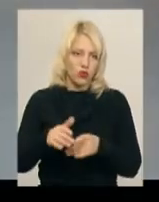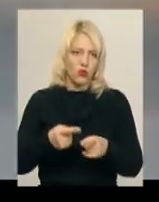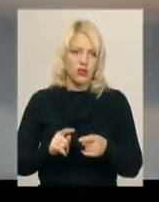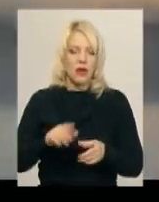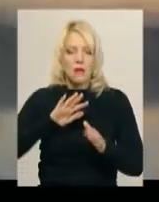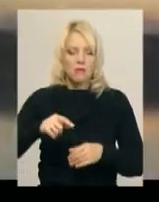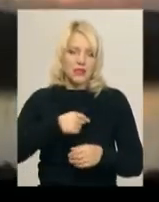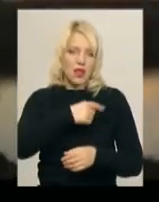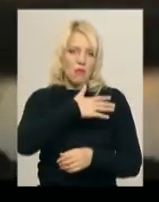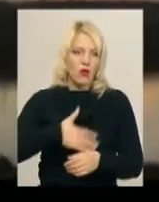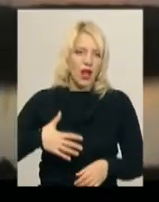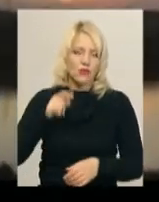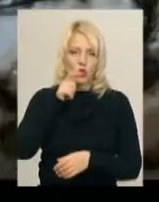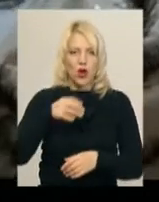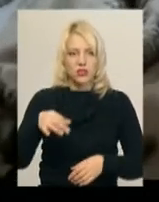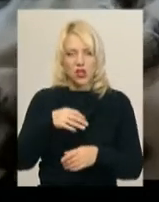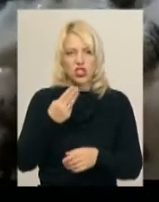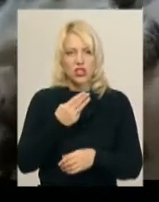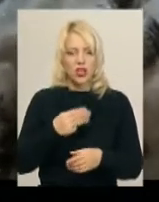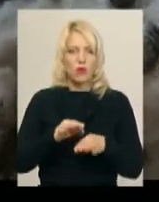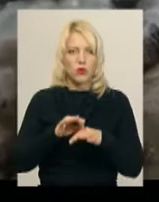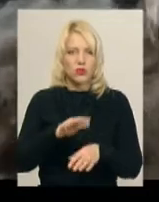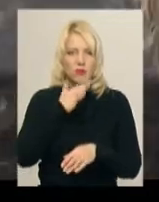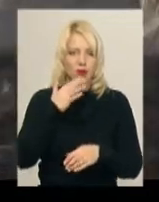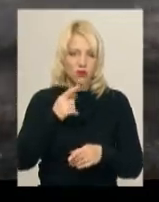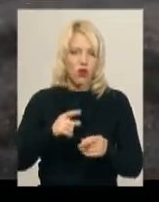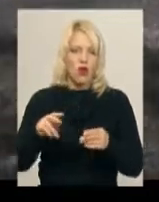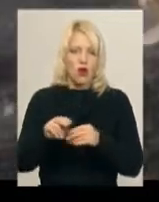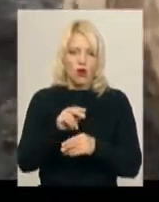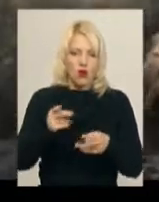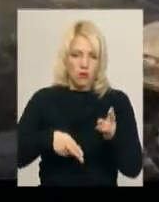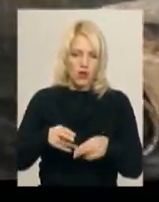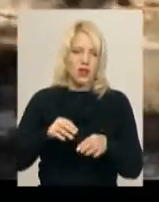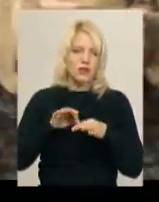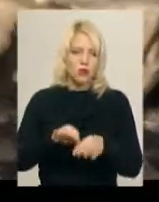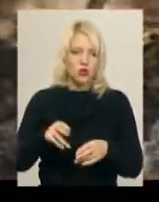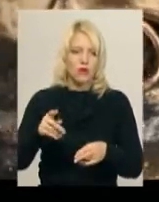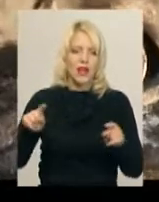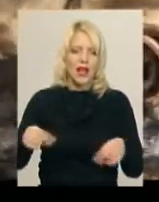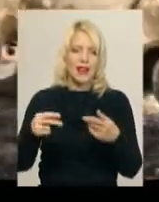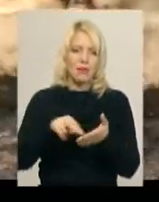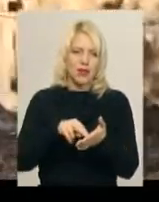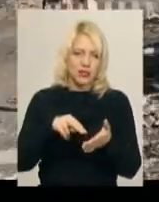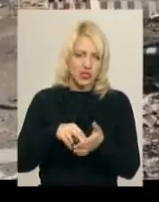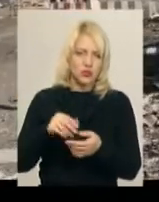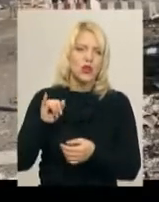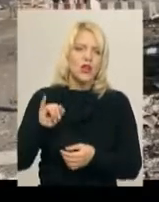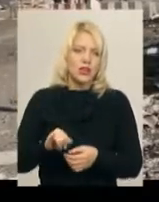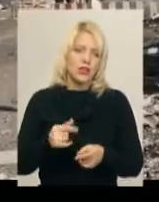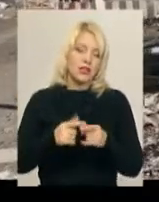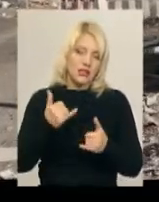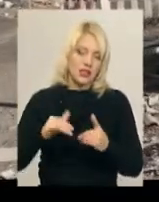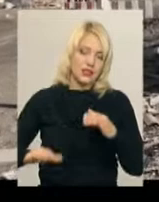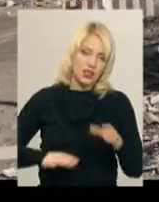Міловим у Луганської області Віктор Шенкарук переніс кілька операцій, прийшов в реабілітацію і тепер тренується сам та тренує курсантів Академії